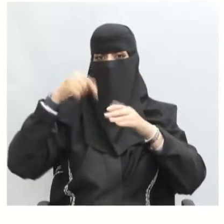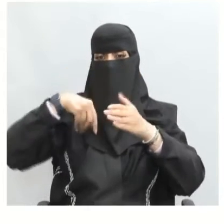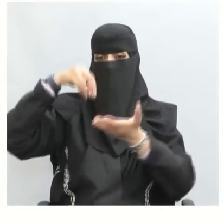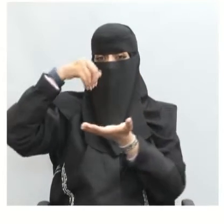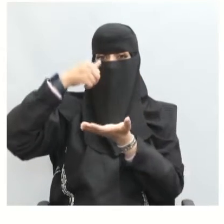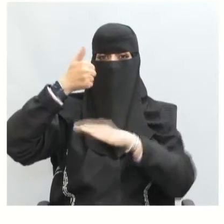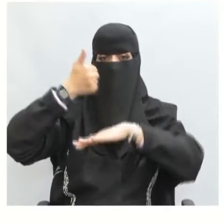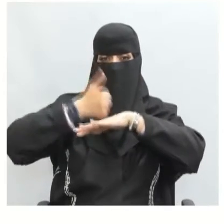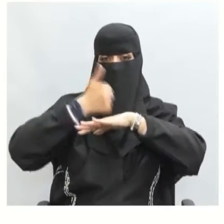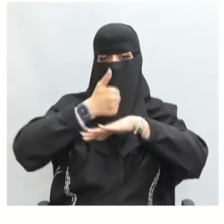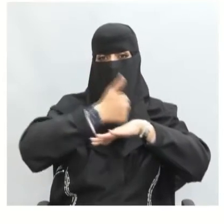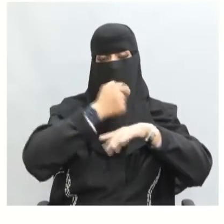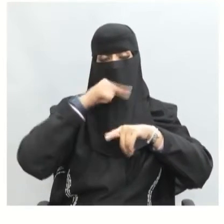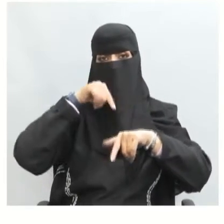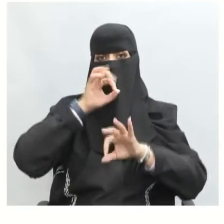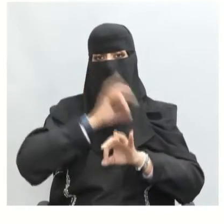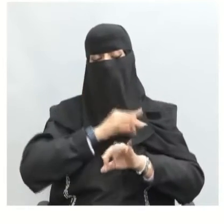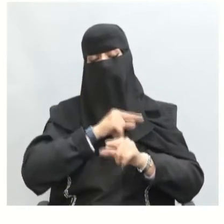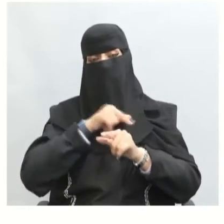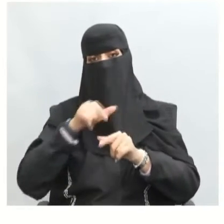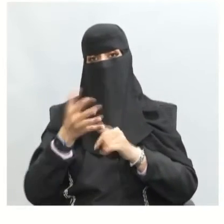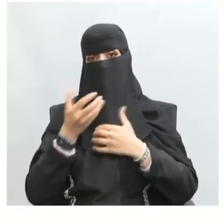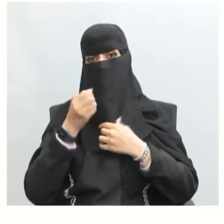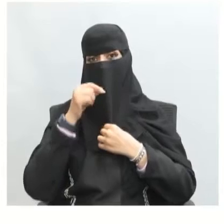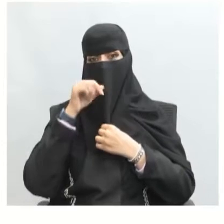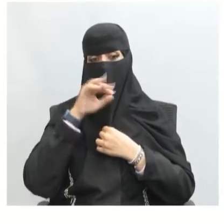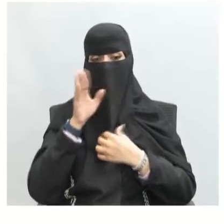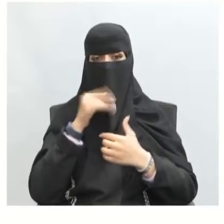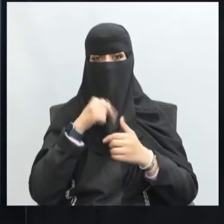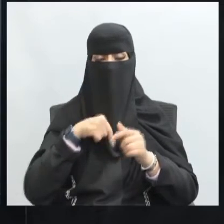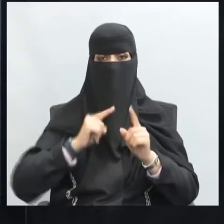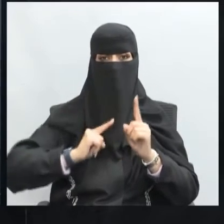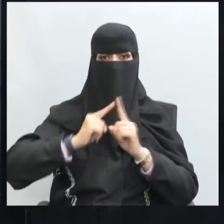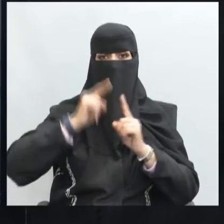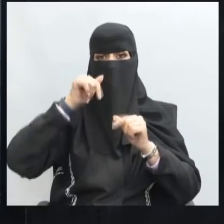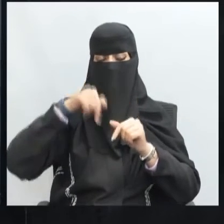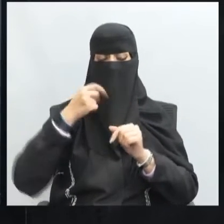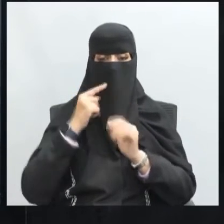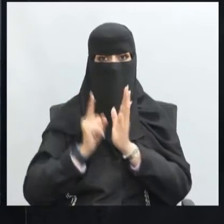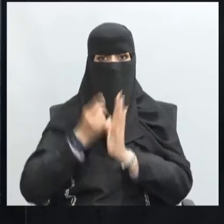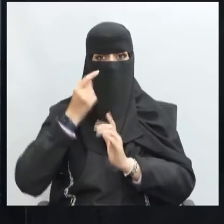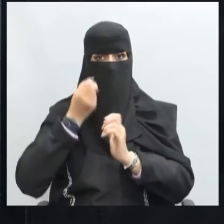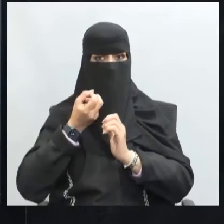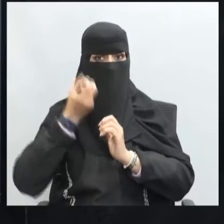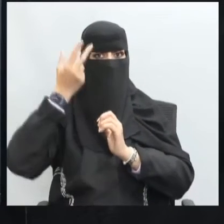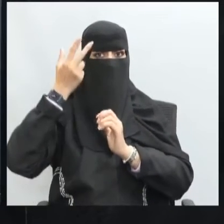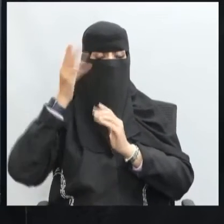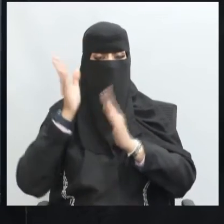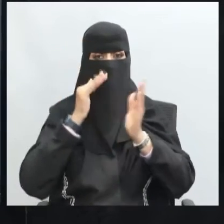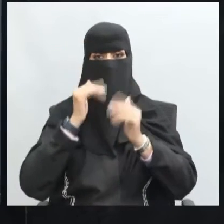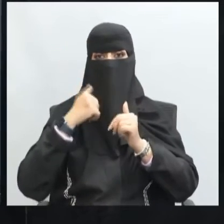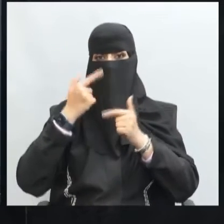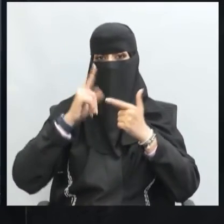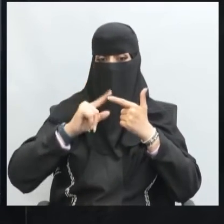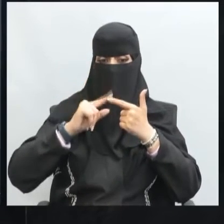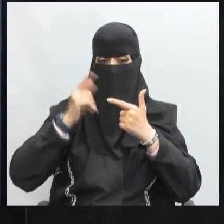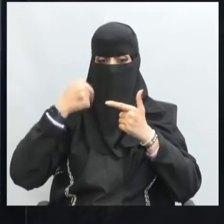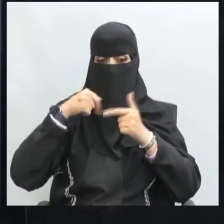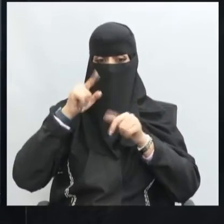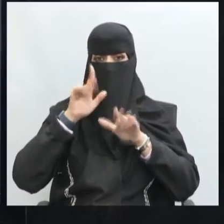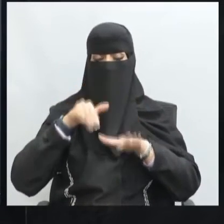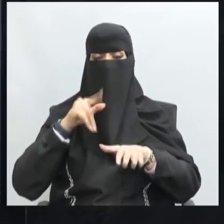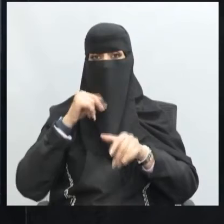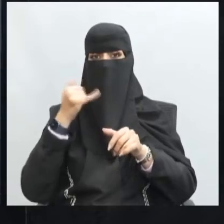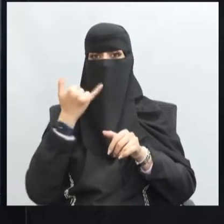الحوار وأبرز فوائد ونتائجه أنه يحقق لدينا الوعي أيضا أحسنتم هو